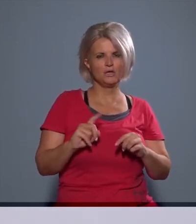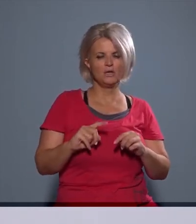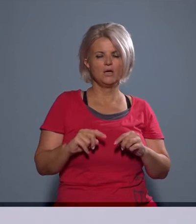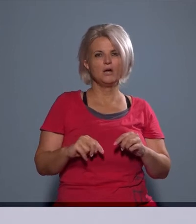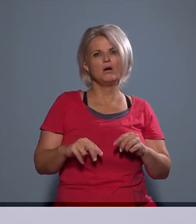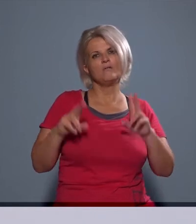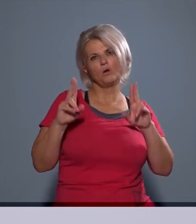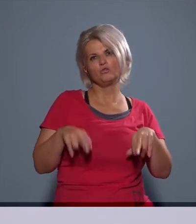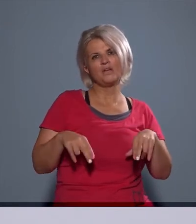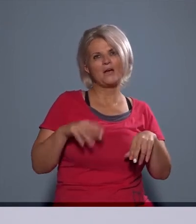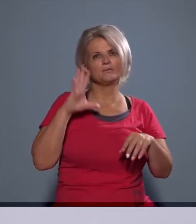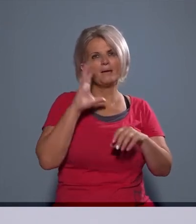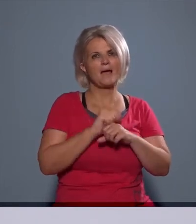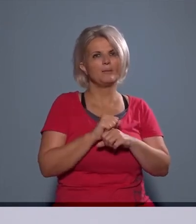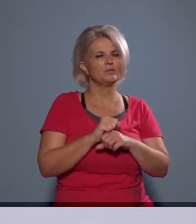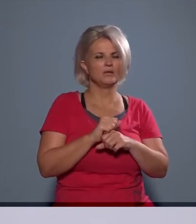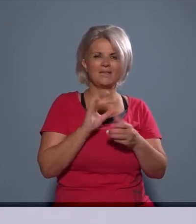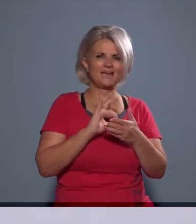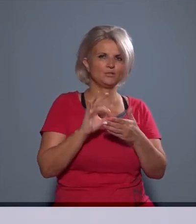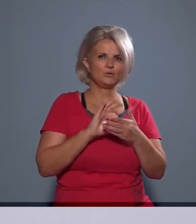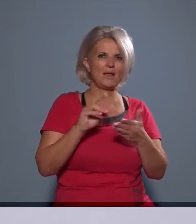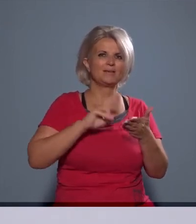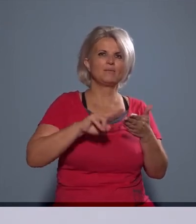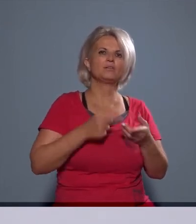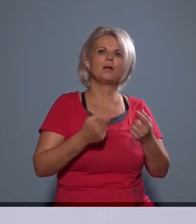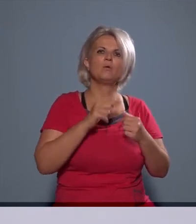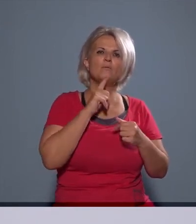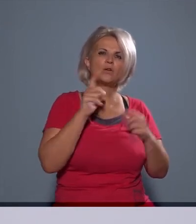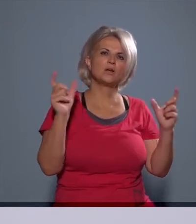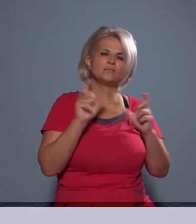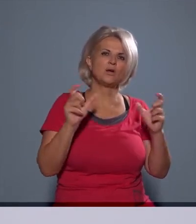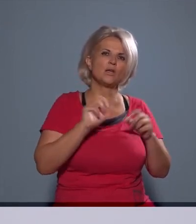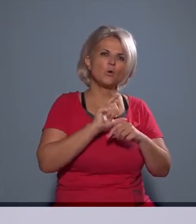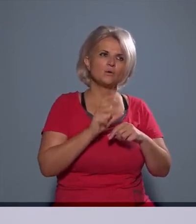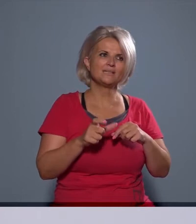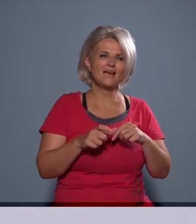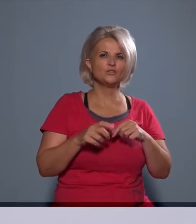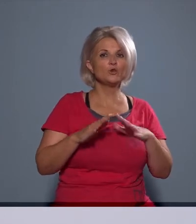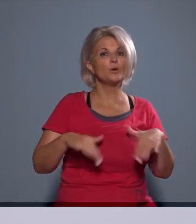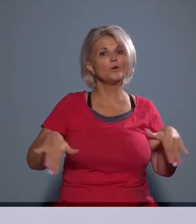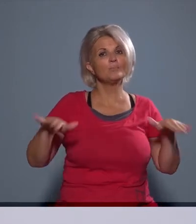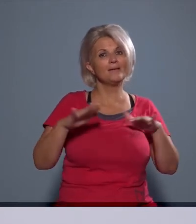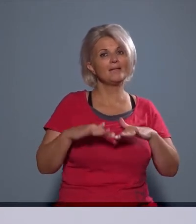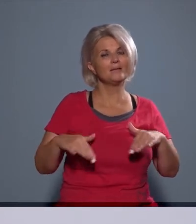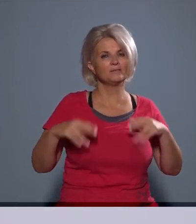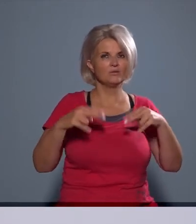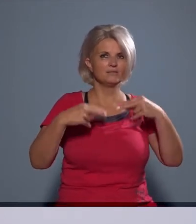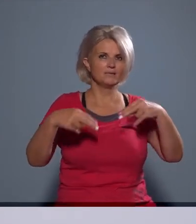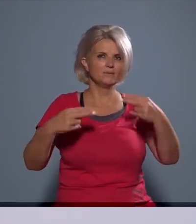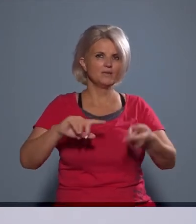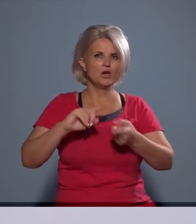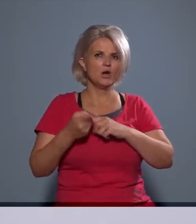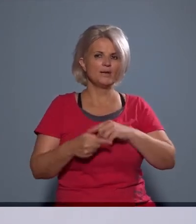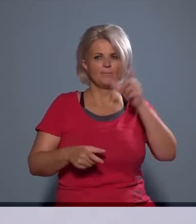tényállást, vagy az aj, jelen esetben az ajokozásnak bármely körülményét, következményét, hanem a